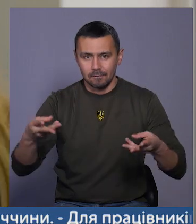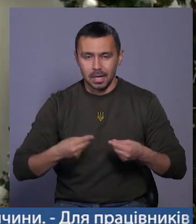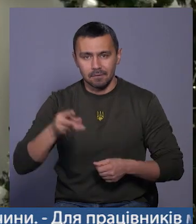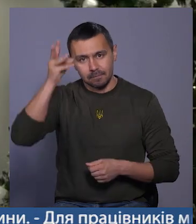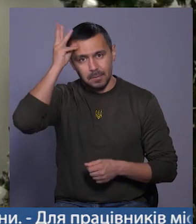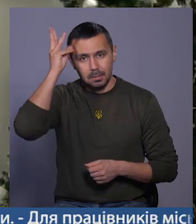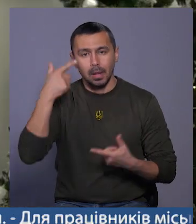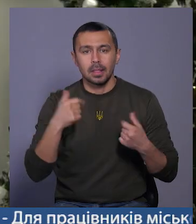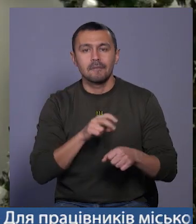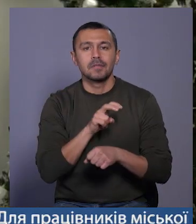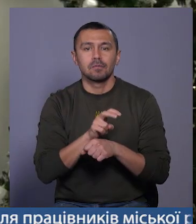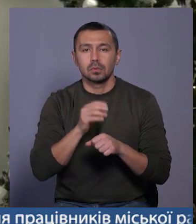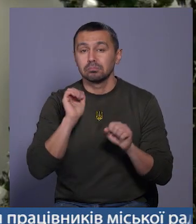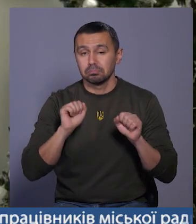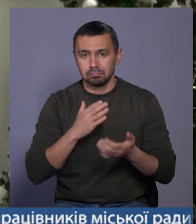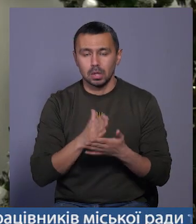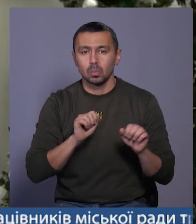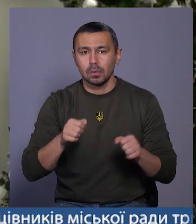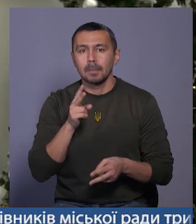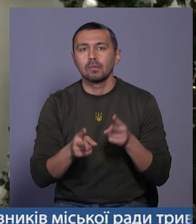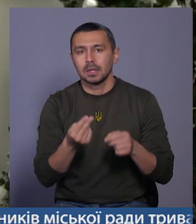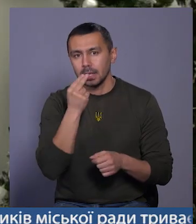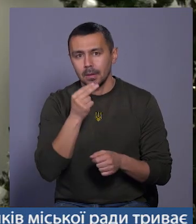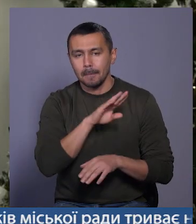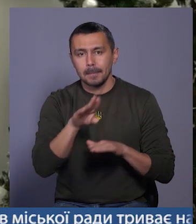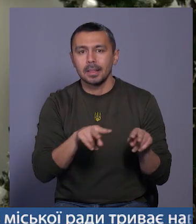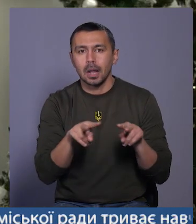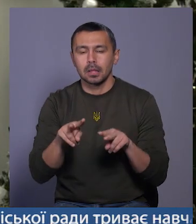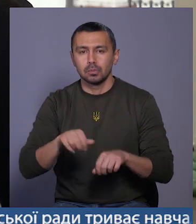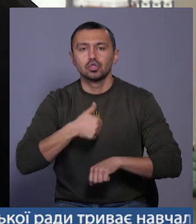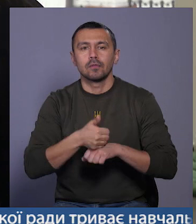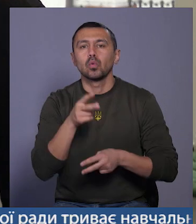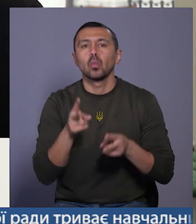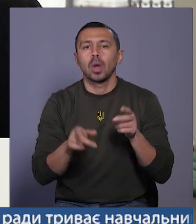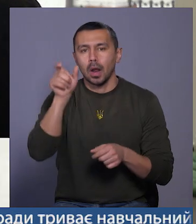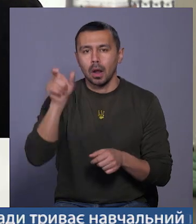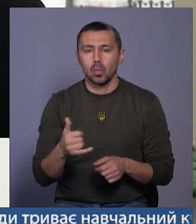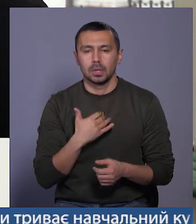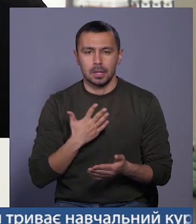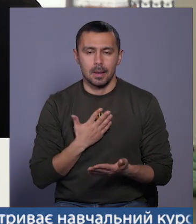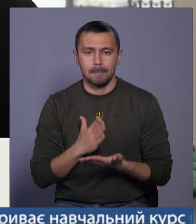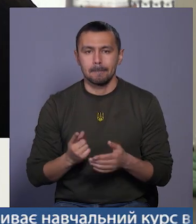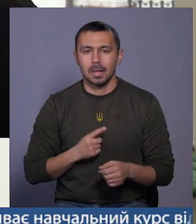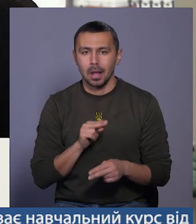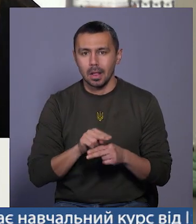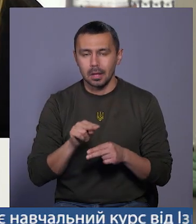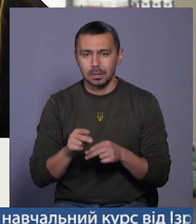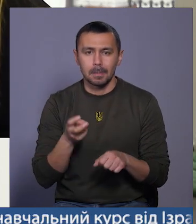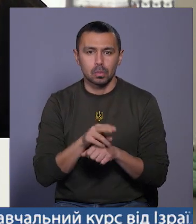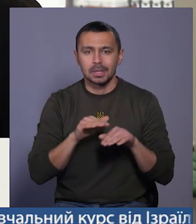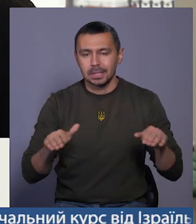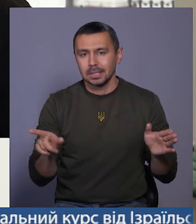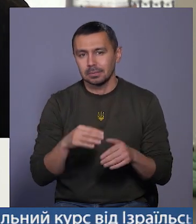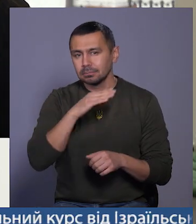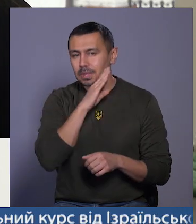Хмельницькому, де відвідувачі мають змогу приготувати страви під наглядом шеф-кухаря. У нас є майстер-класи, де приходять дітки з мамами чи